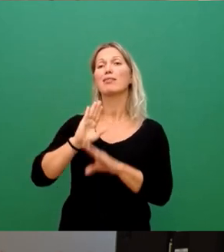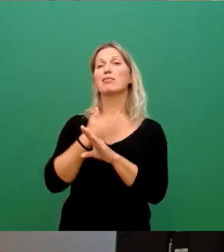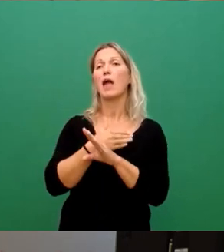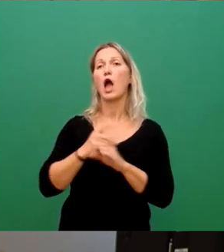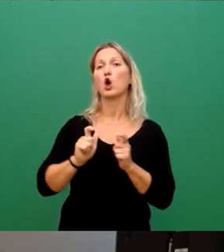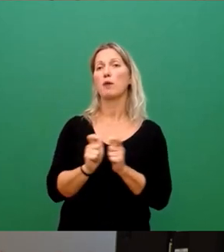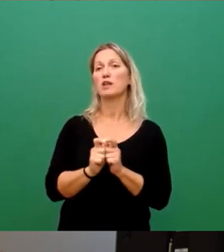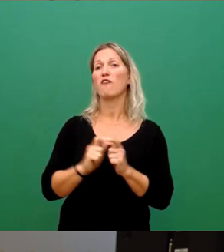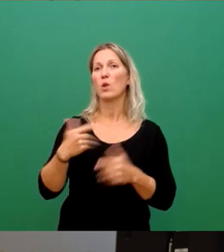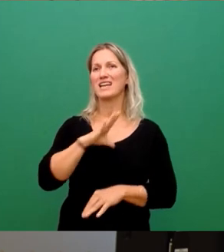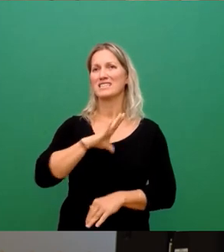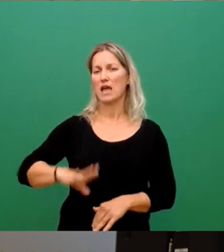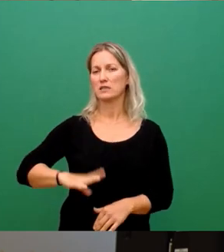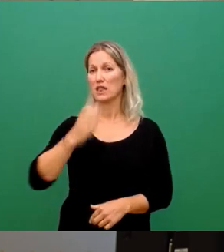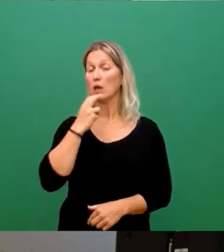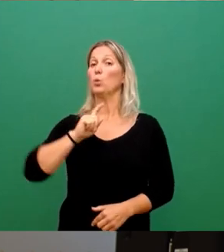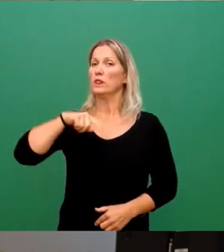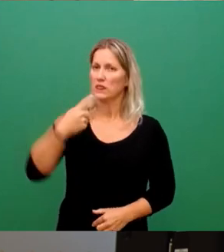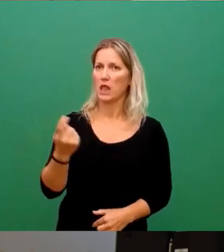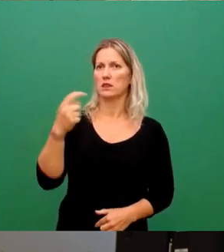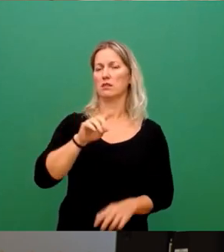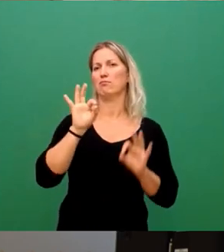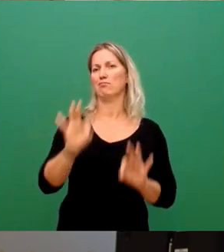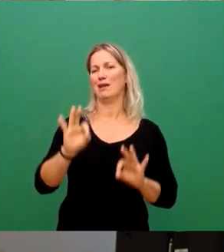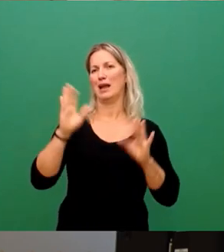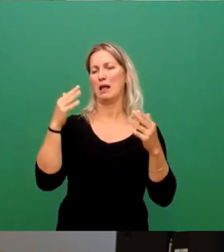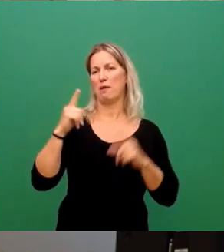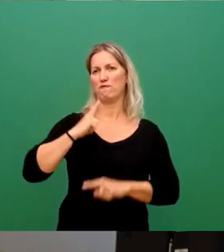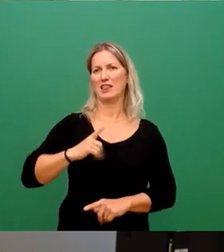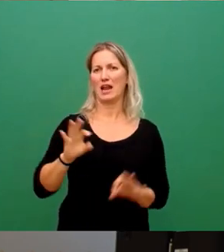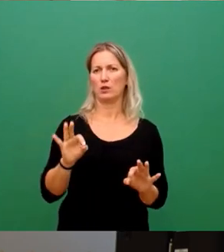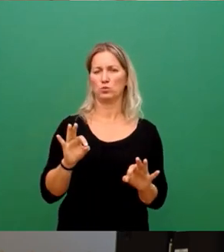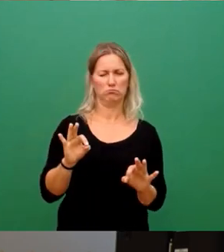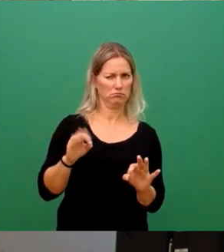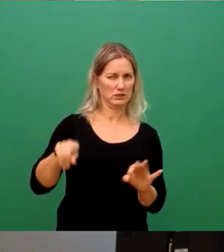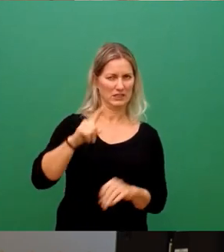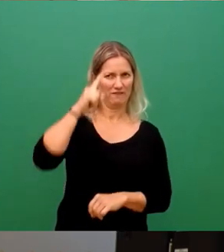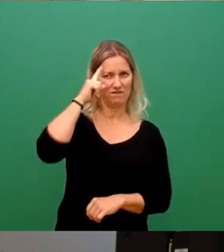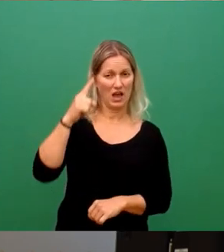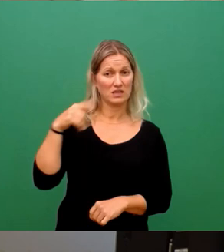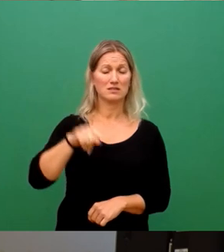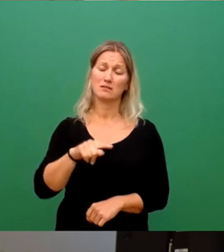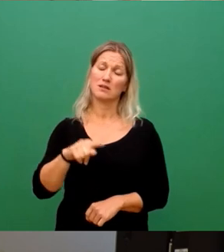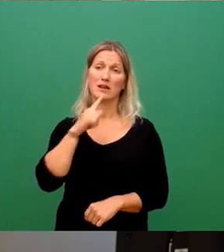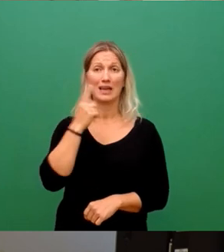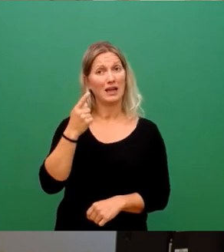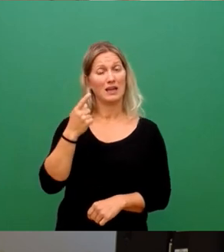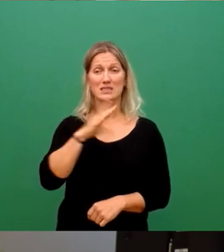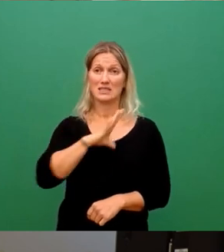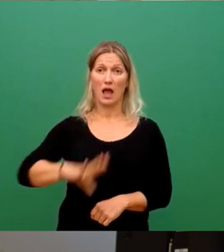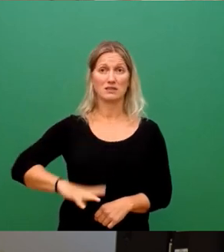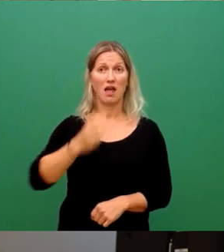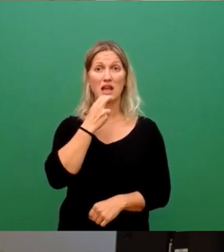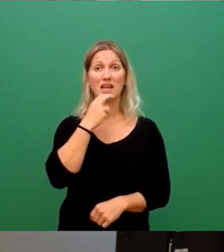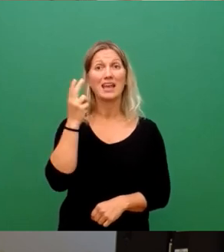ist es dann wirklich klimaverträglich. Jetzt wissen wir, ich möchte die Debatte nicht wiederholen, die Sachsen-Energie hat kein Dekarbonisierungskonzept, von daher steht